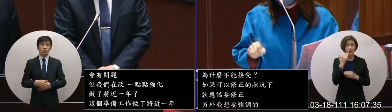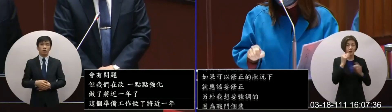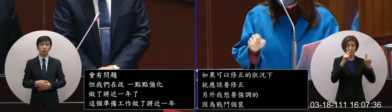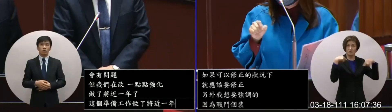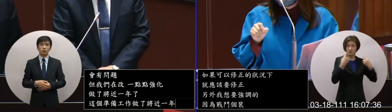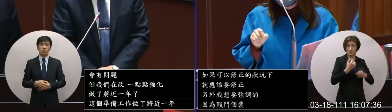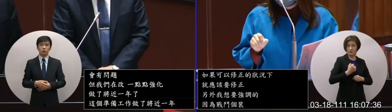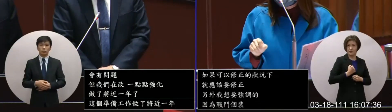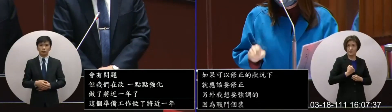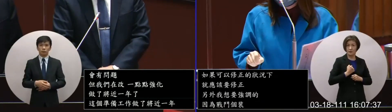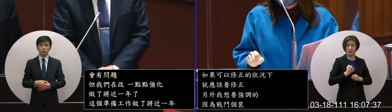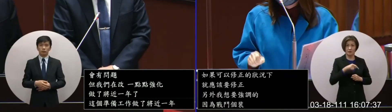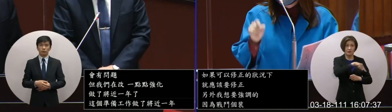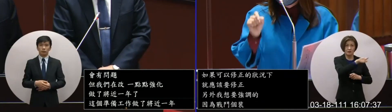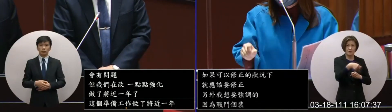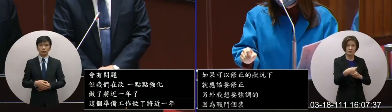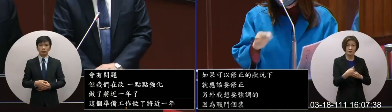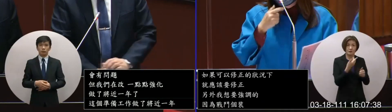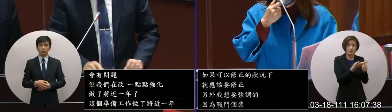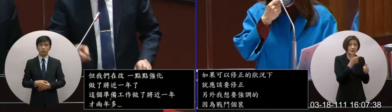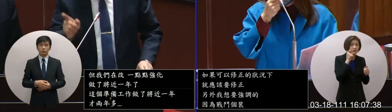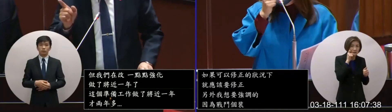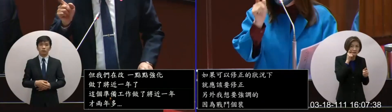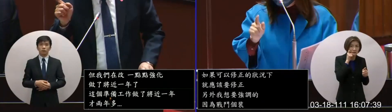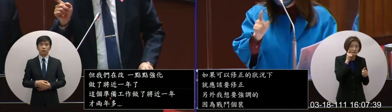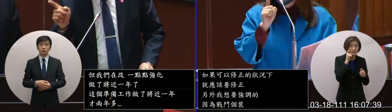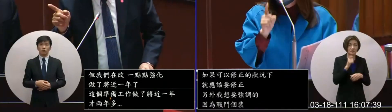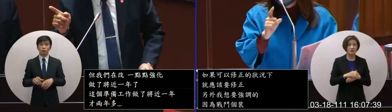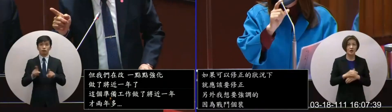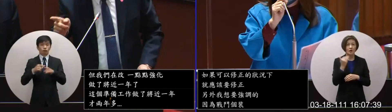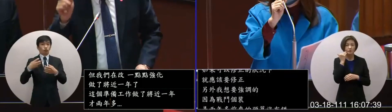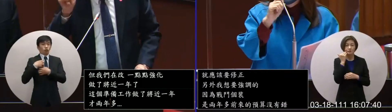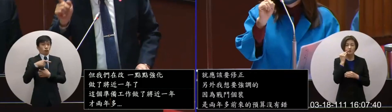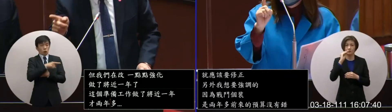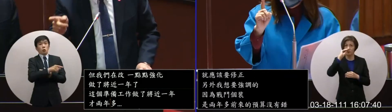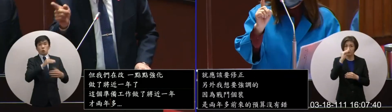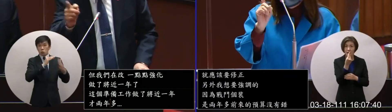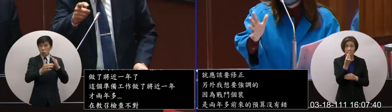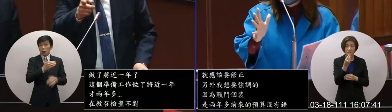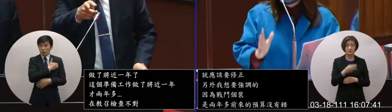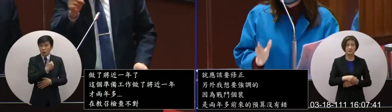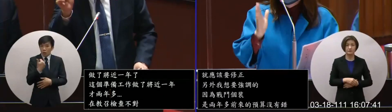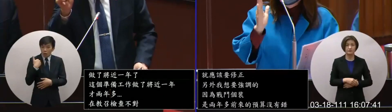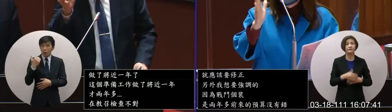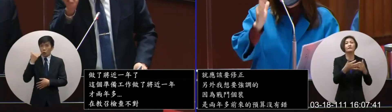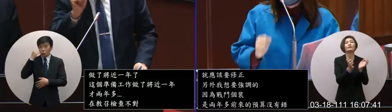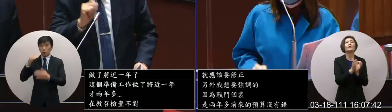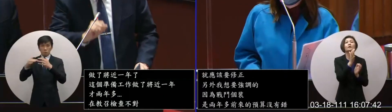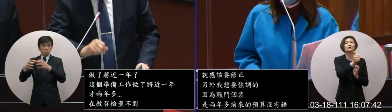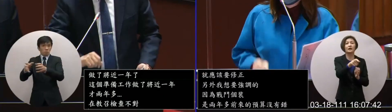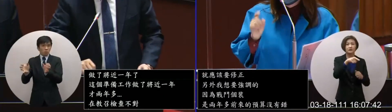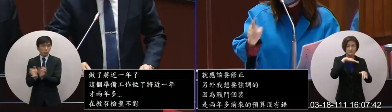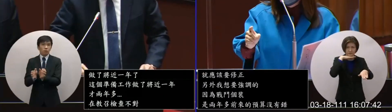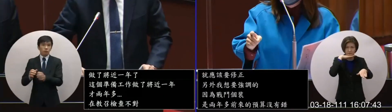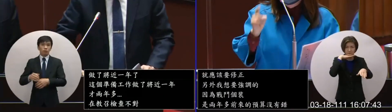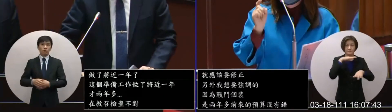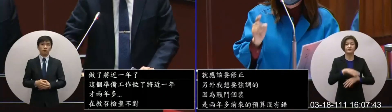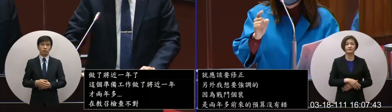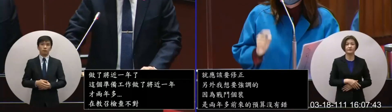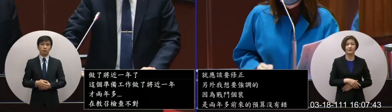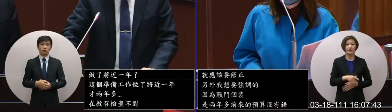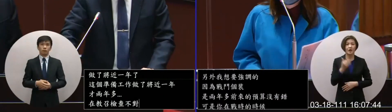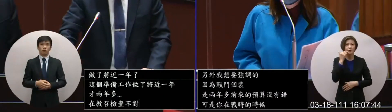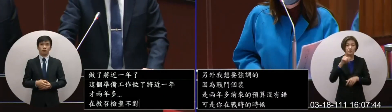役你目前都没有办法攻击万一我们如果部长请听我讲完如果